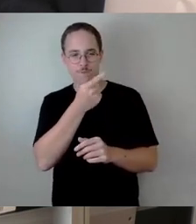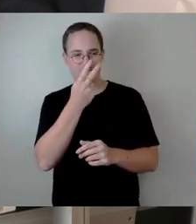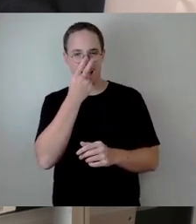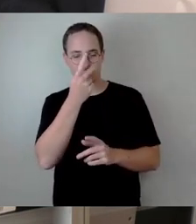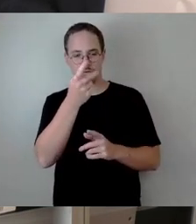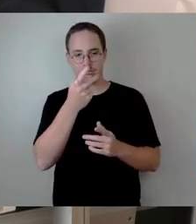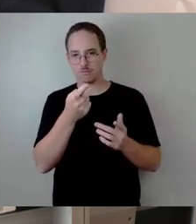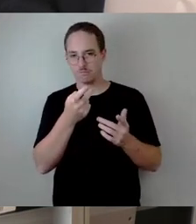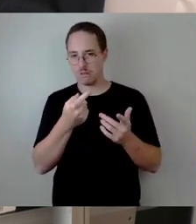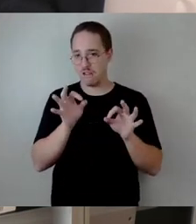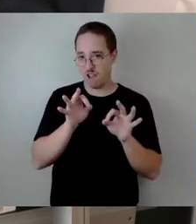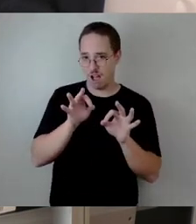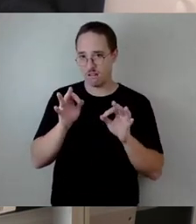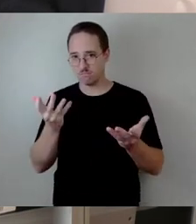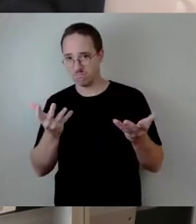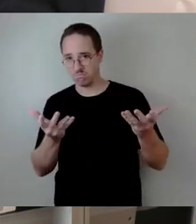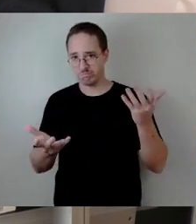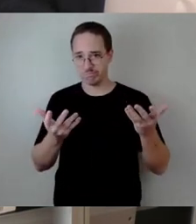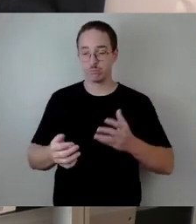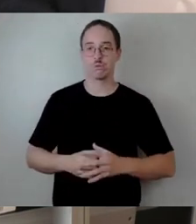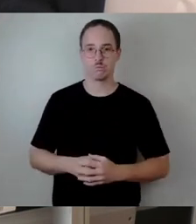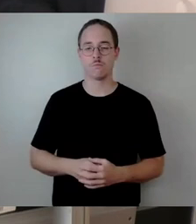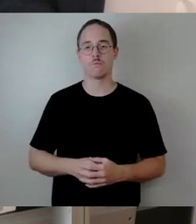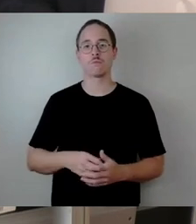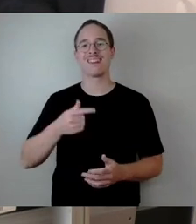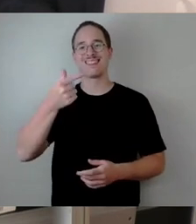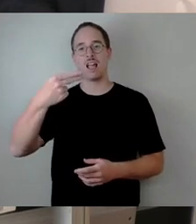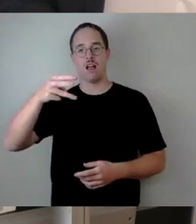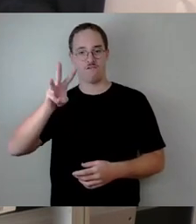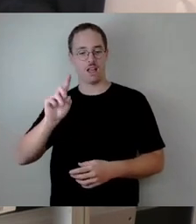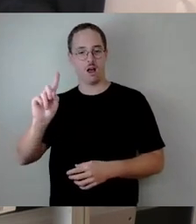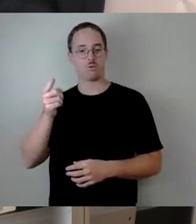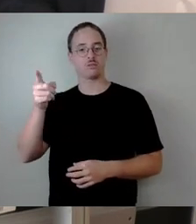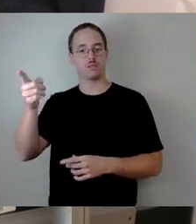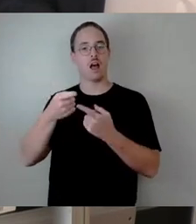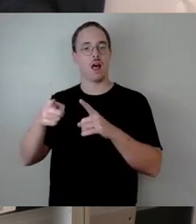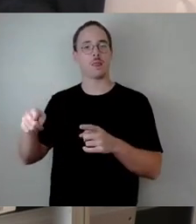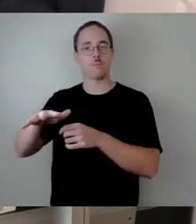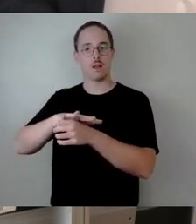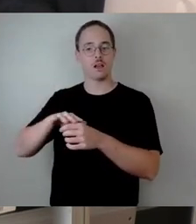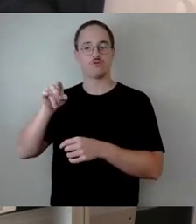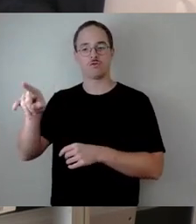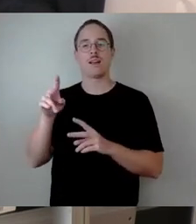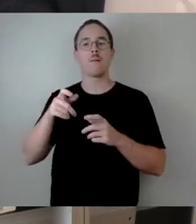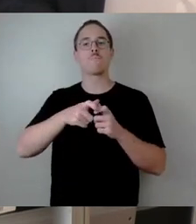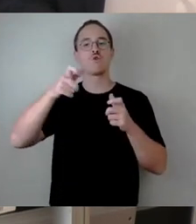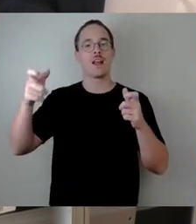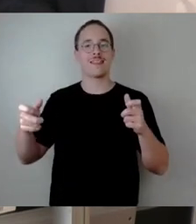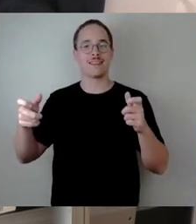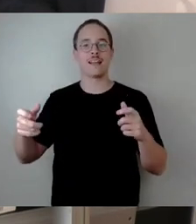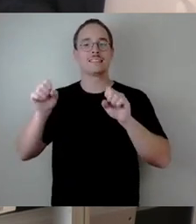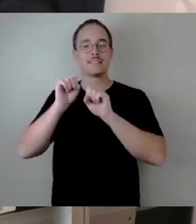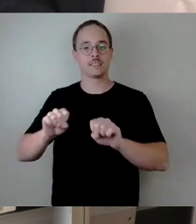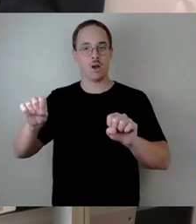den auch das THW eigenständig führt, das ist der Einsatzabschnitt Brückensicherung, haben wir unterschiedlichste